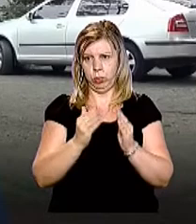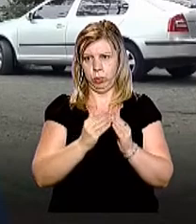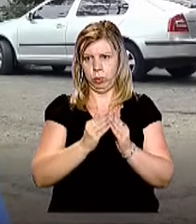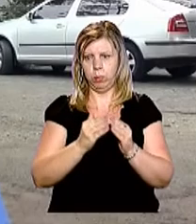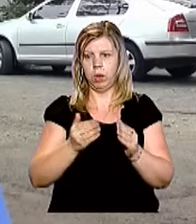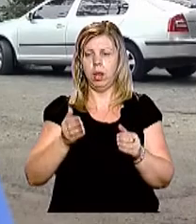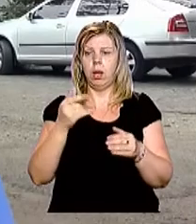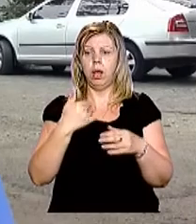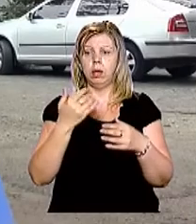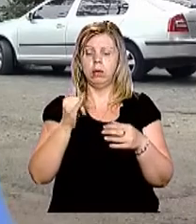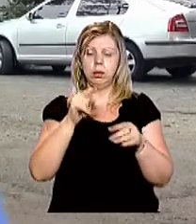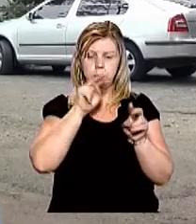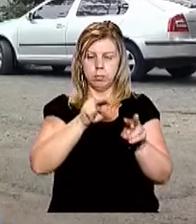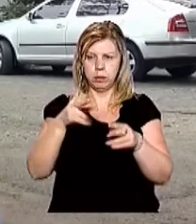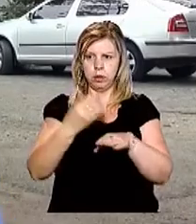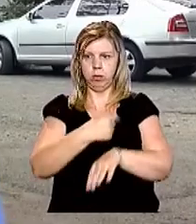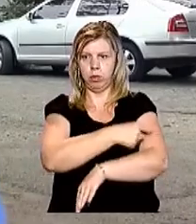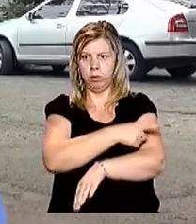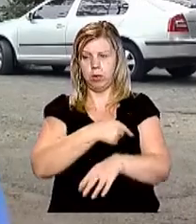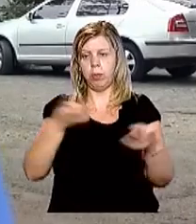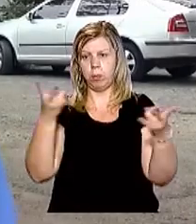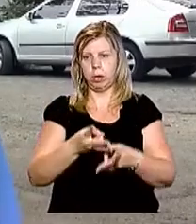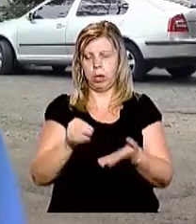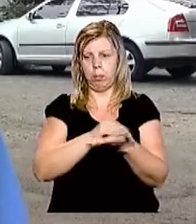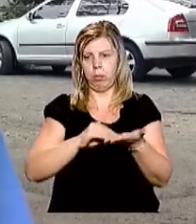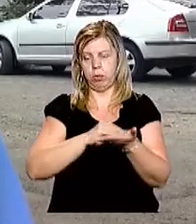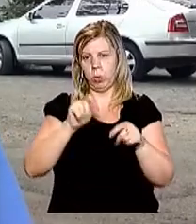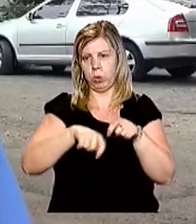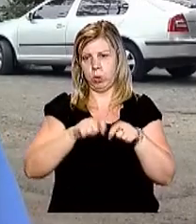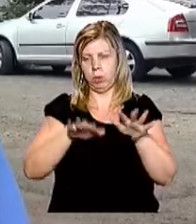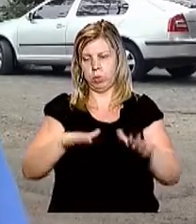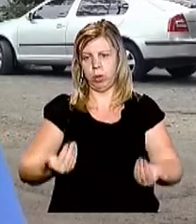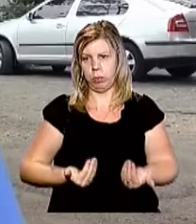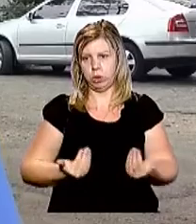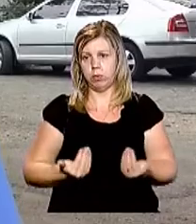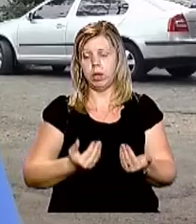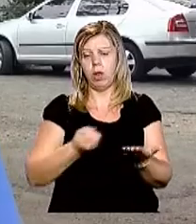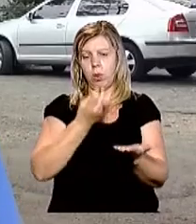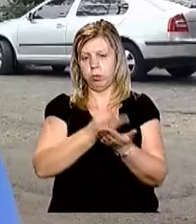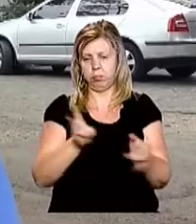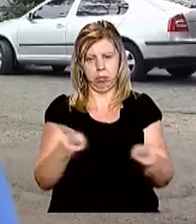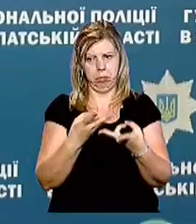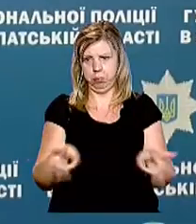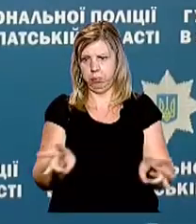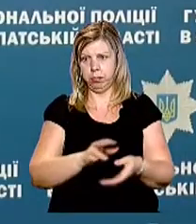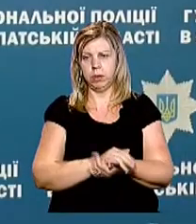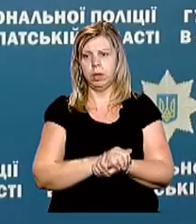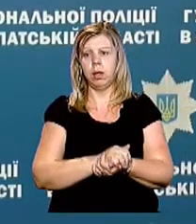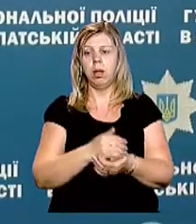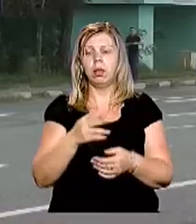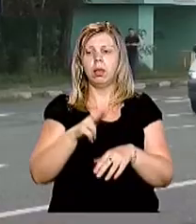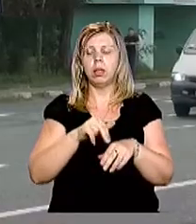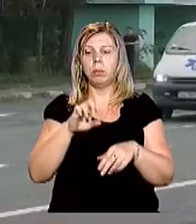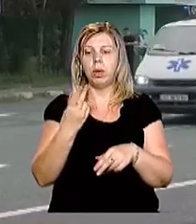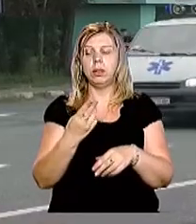лікування додому, під спостереження своєго лікаря і за потреби за повторною консультацією по місцю проживання. Госпіталізації не потребує. Речниця